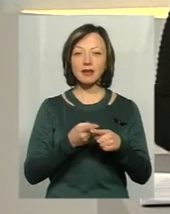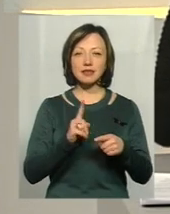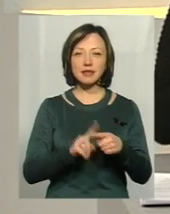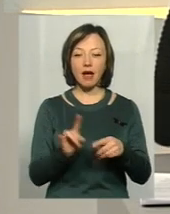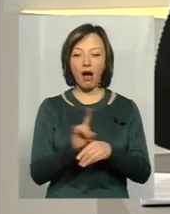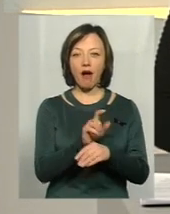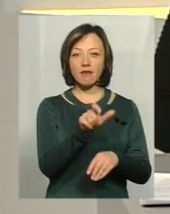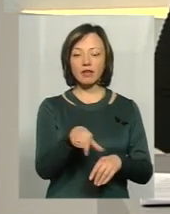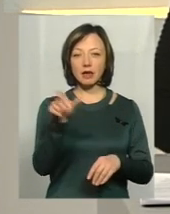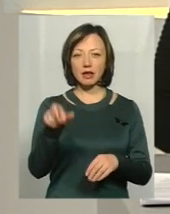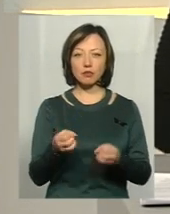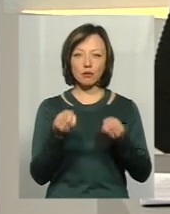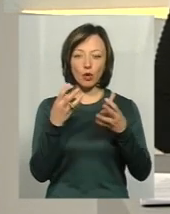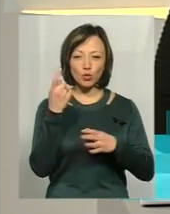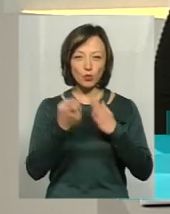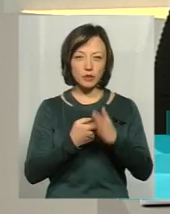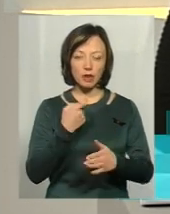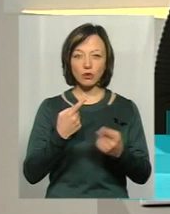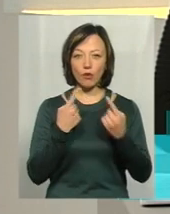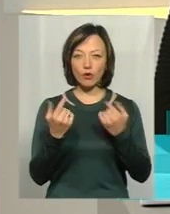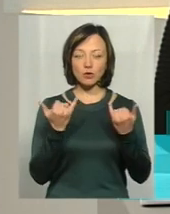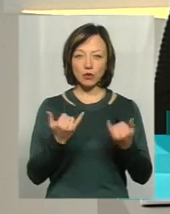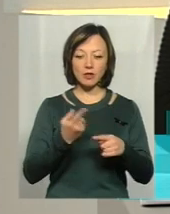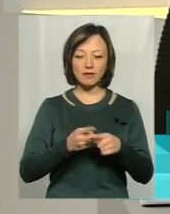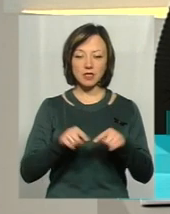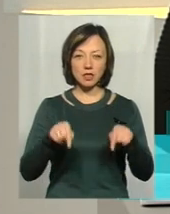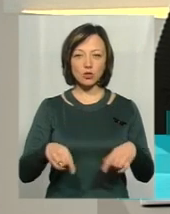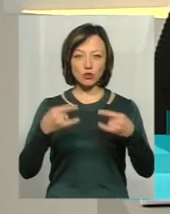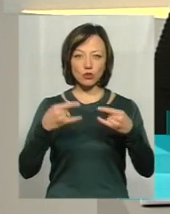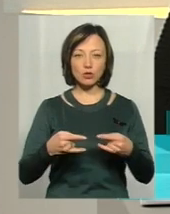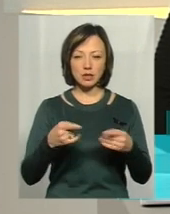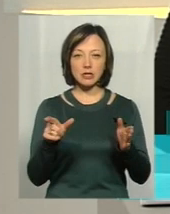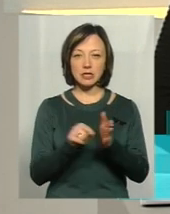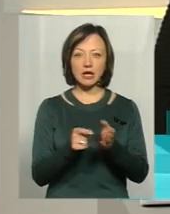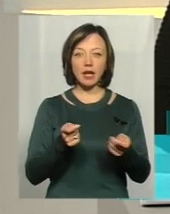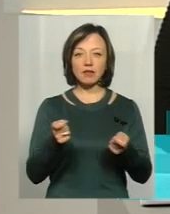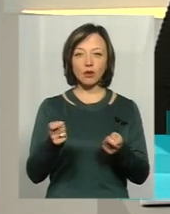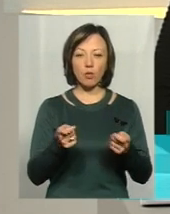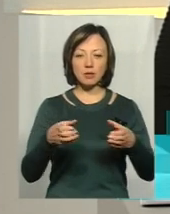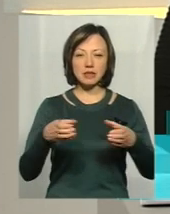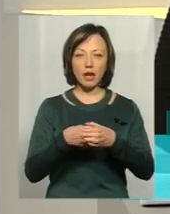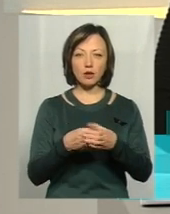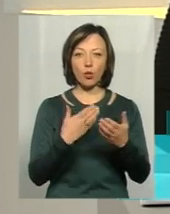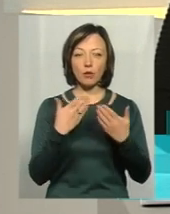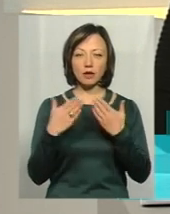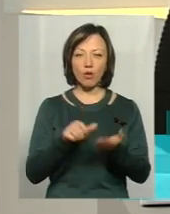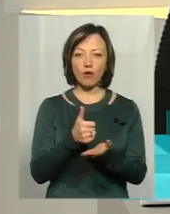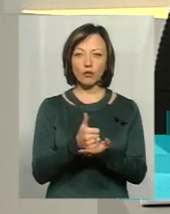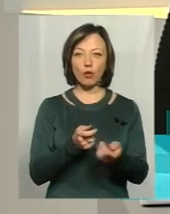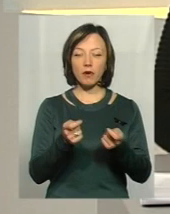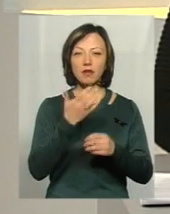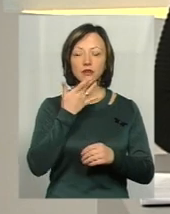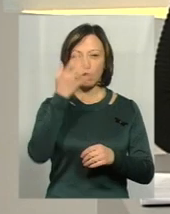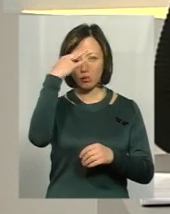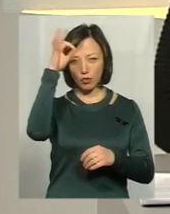аферистів просто розпізнати, говоримо сьогодні у цій студії з керівником сектору комунікації Головного управління